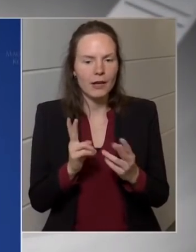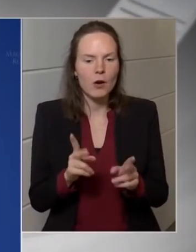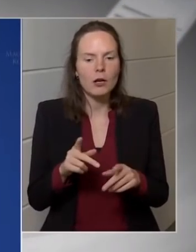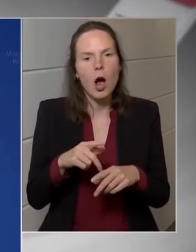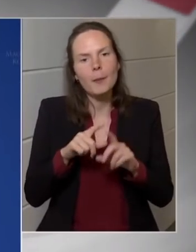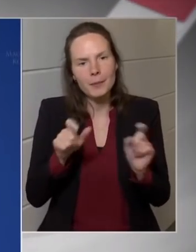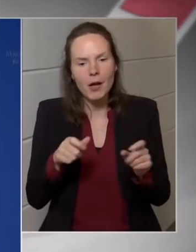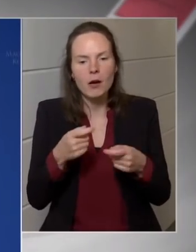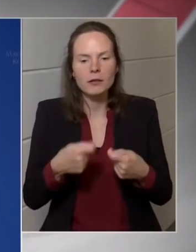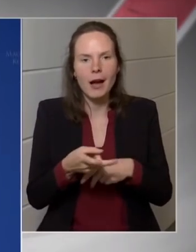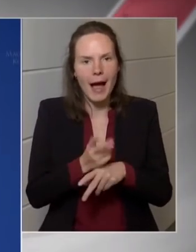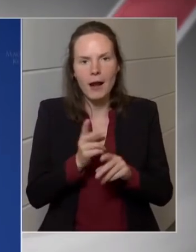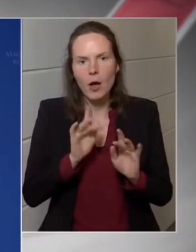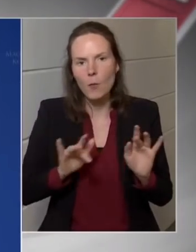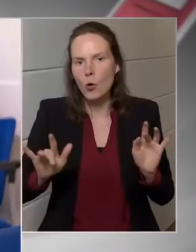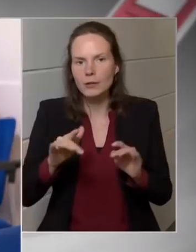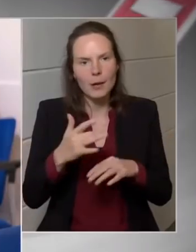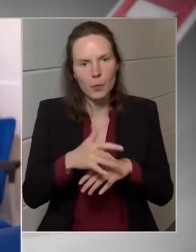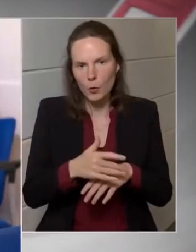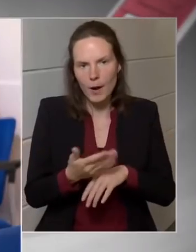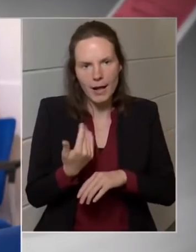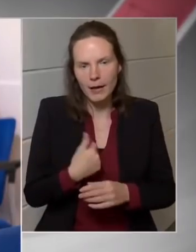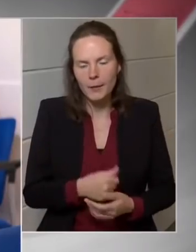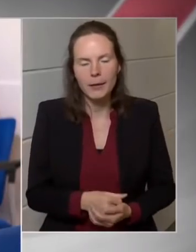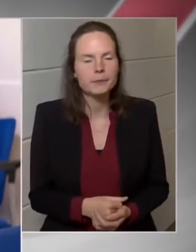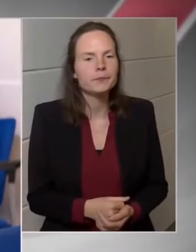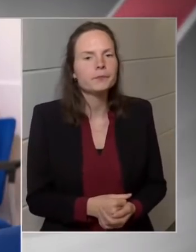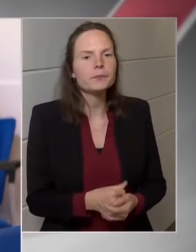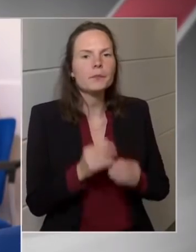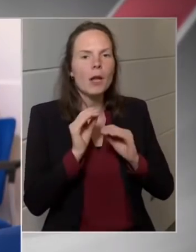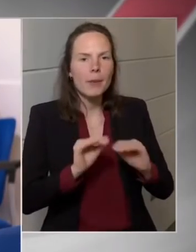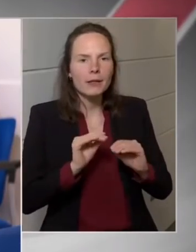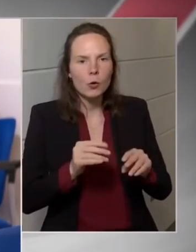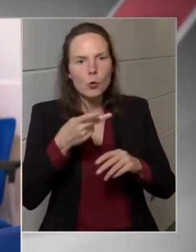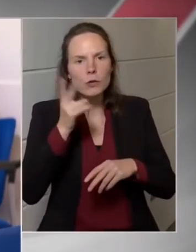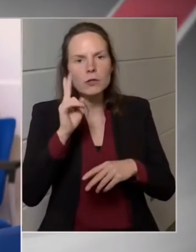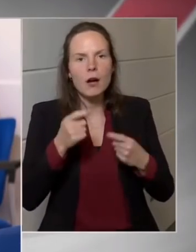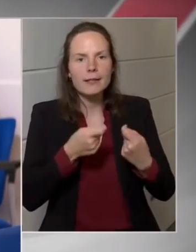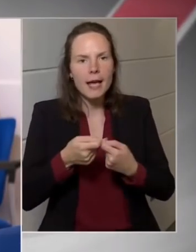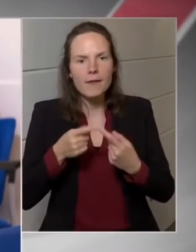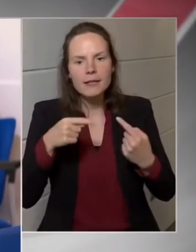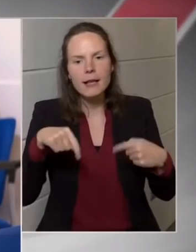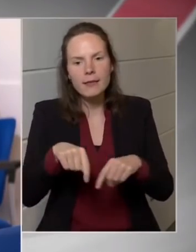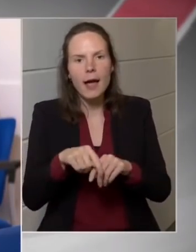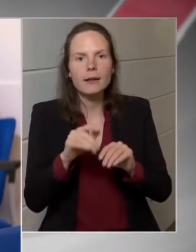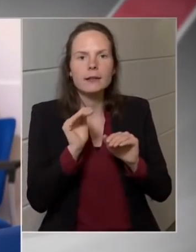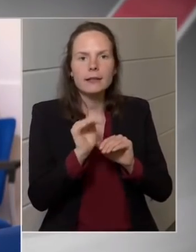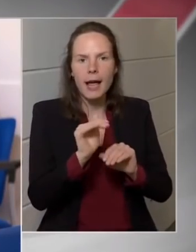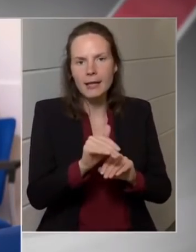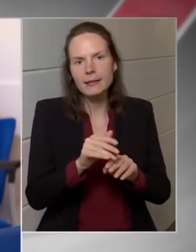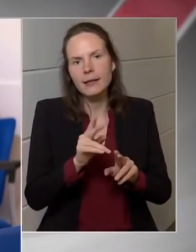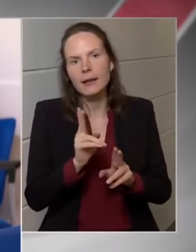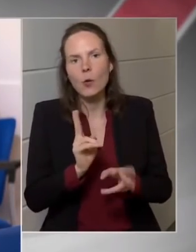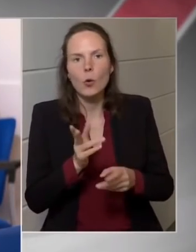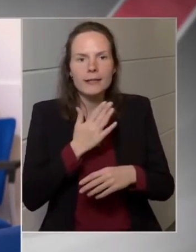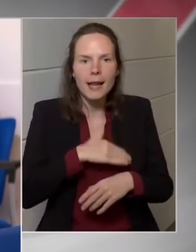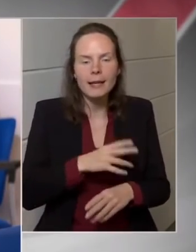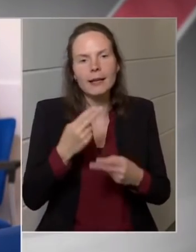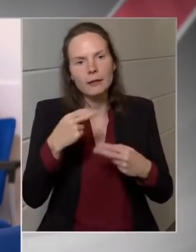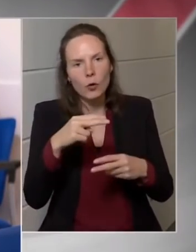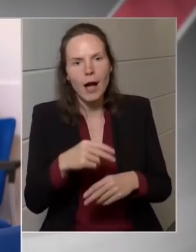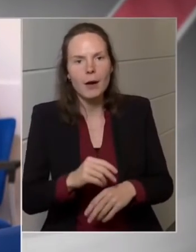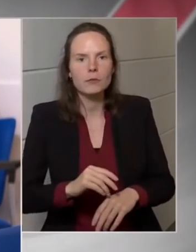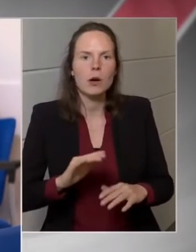próbálták ezt megtenni. A pedagógus szlakszervezetek már jelezték, hogy folytatni szeretnék a sztrájktárgyalásokat.